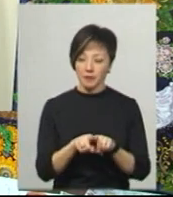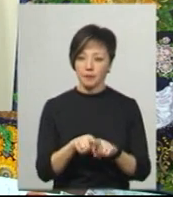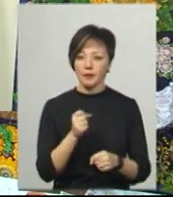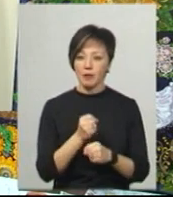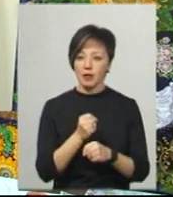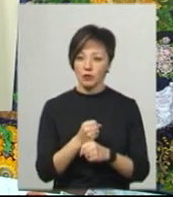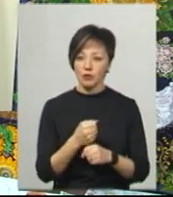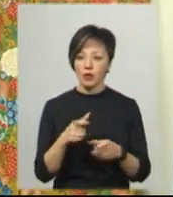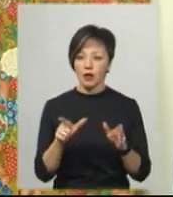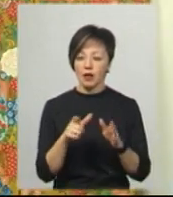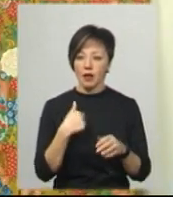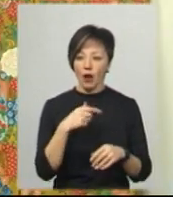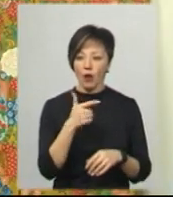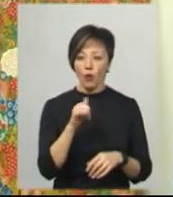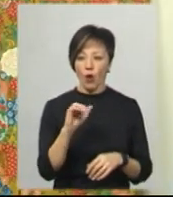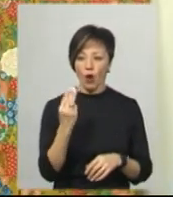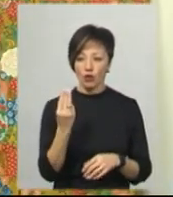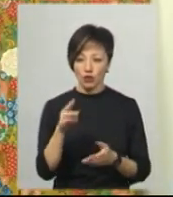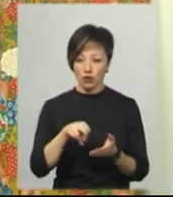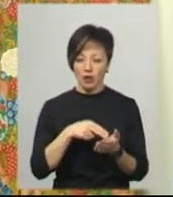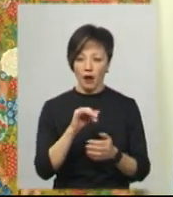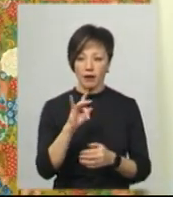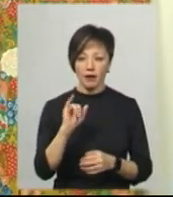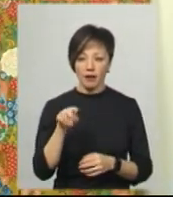Працюю я з гуашю. Гуаш і акрил.